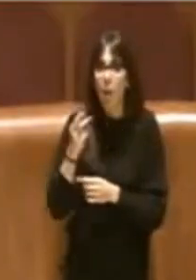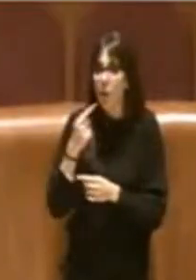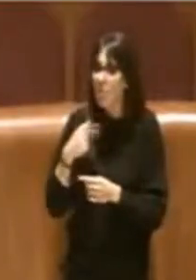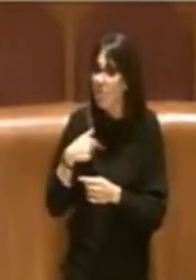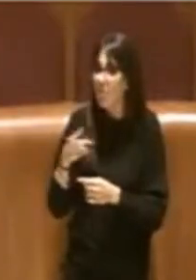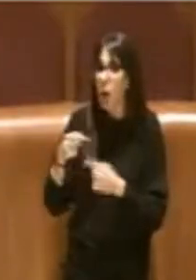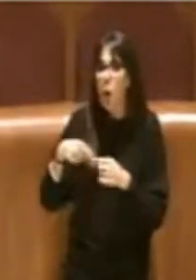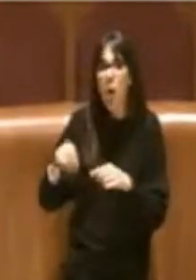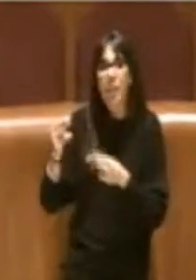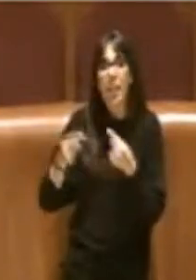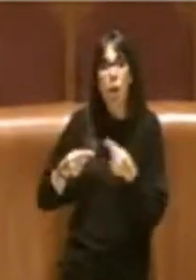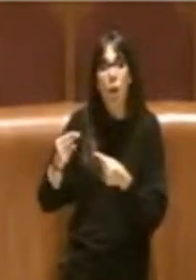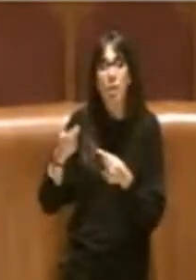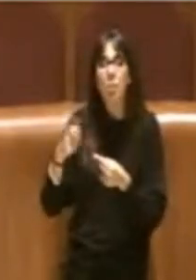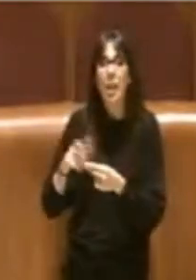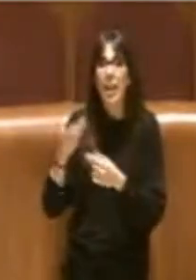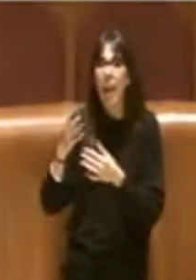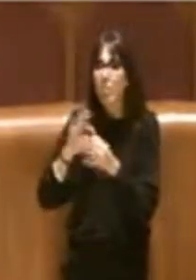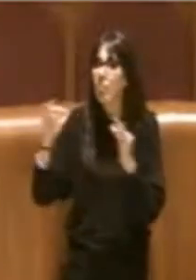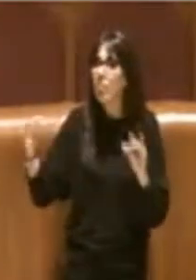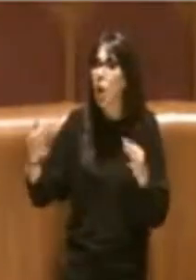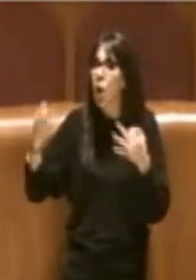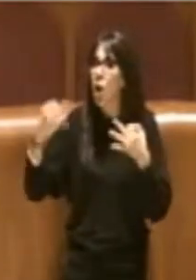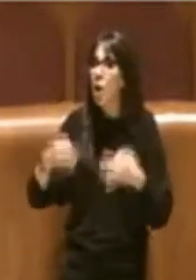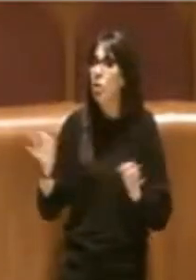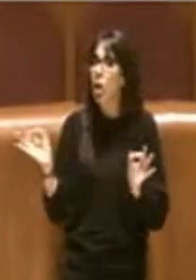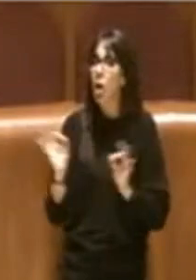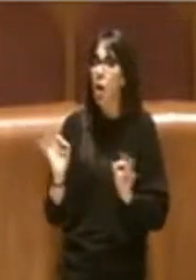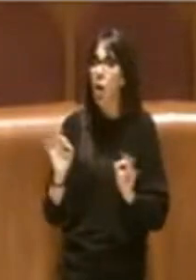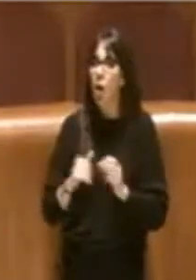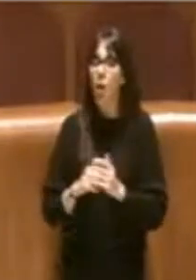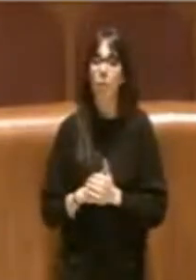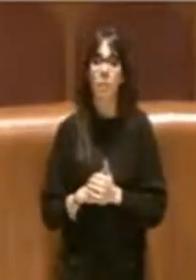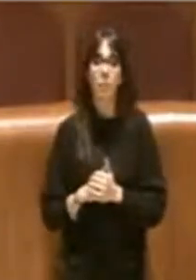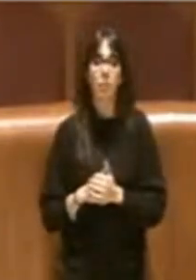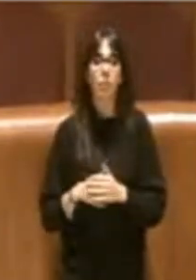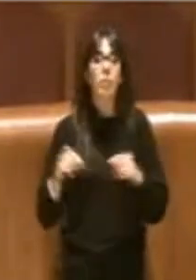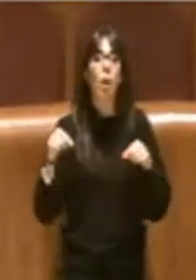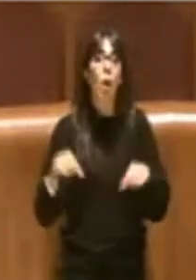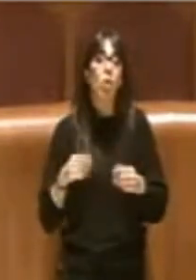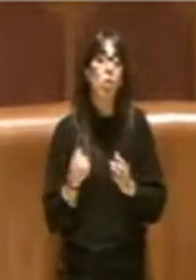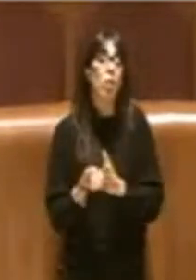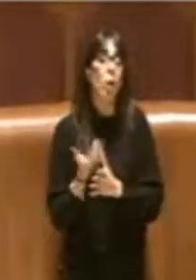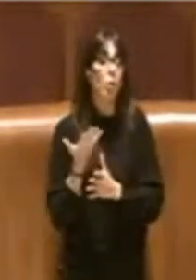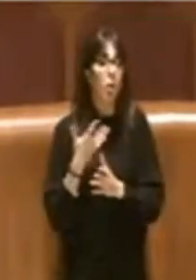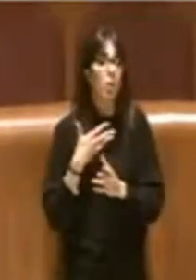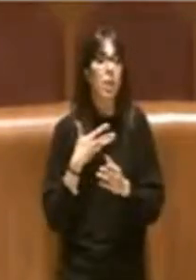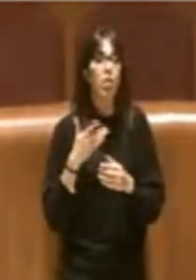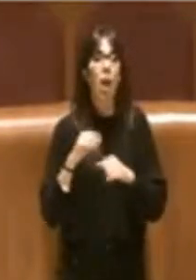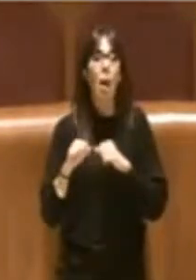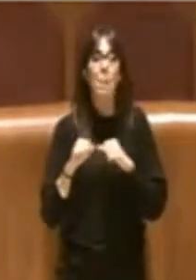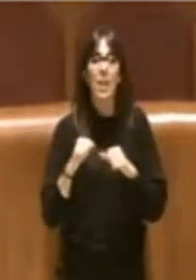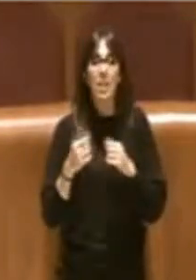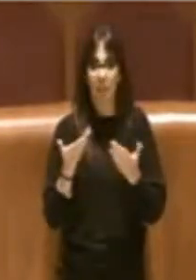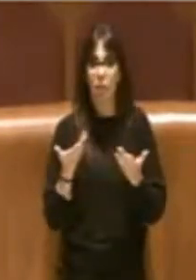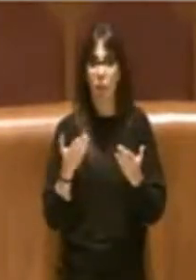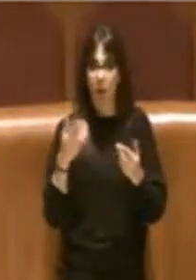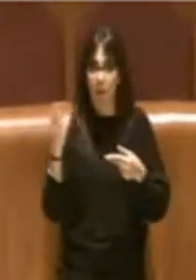dei Conti, perché non è stato determinato correttamente. Oggi, fortunatamente, c'è un'amministrazione che lo sta facendo.